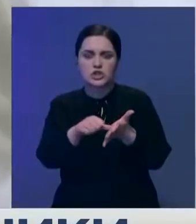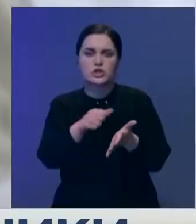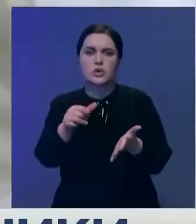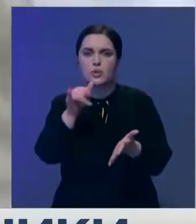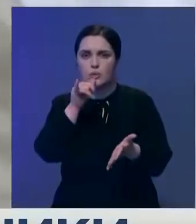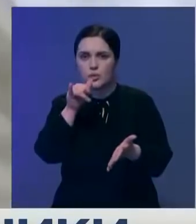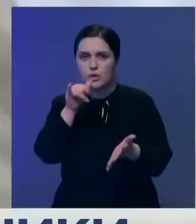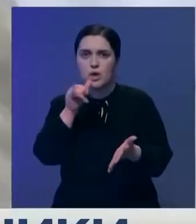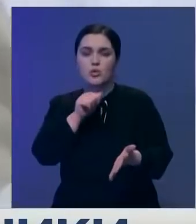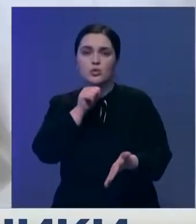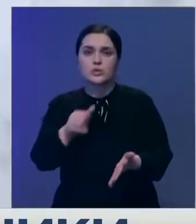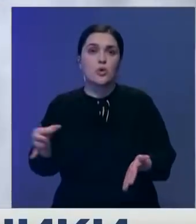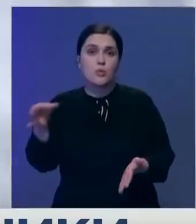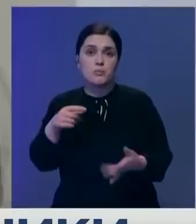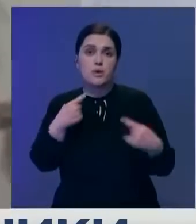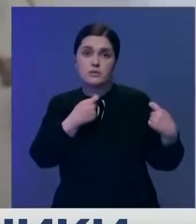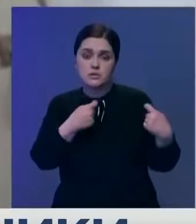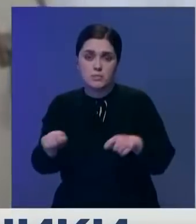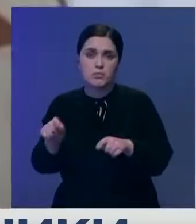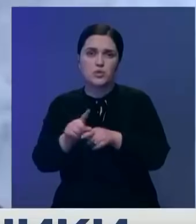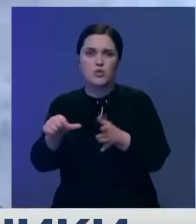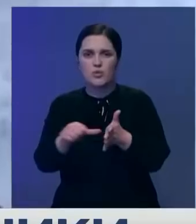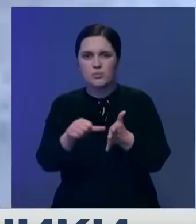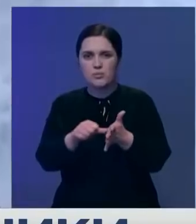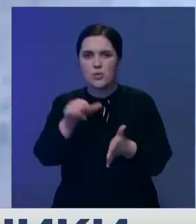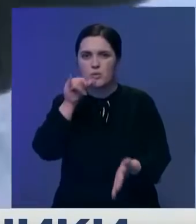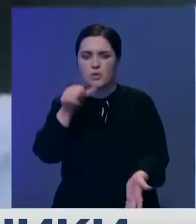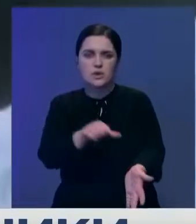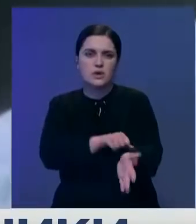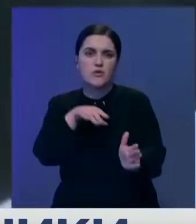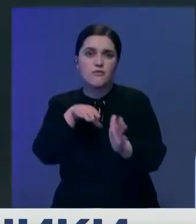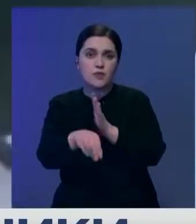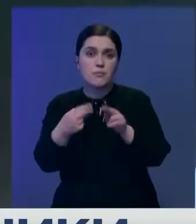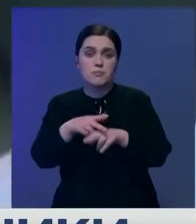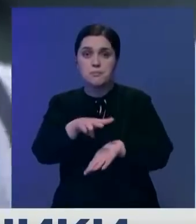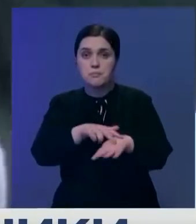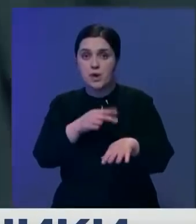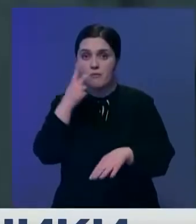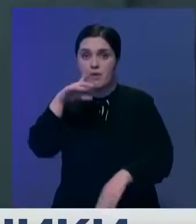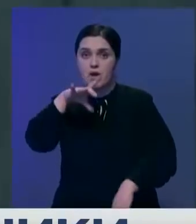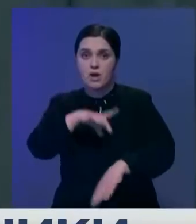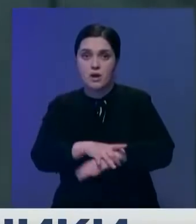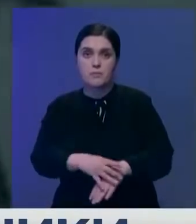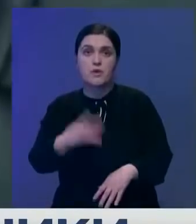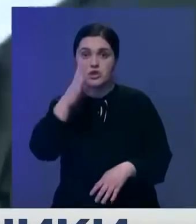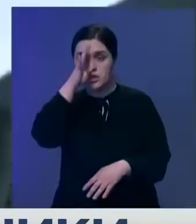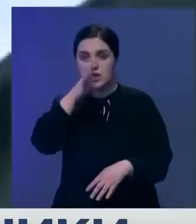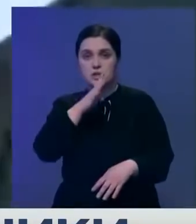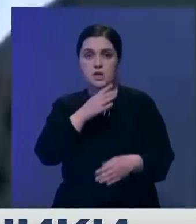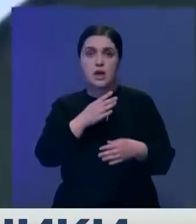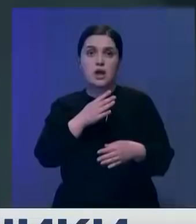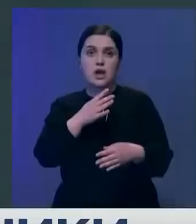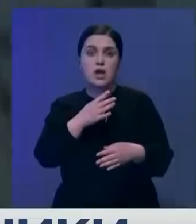Кустанайскую область. Там же сбывали запрещенные вещества. И в поле зрения полиции члены преступной группы попали 4 месяца назад.